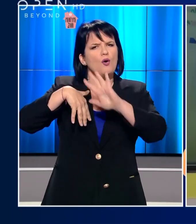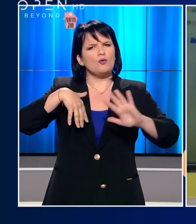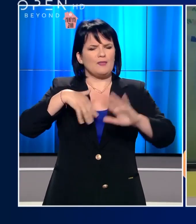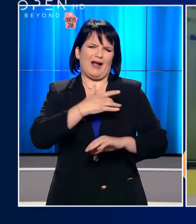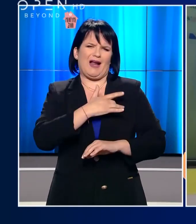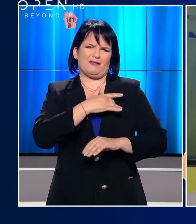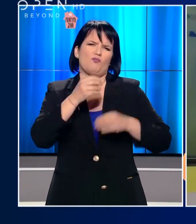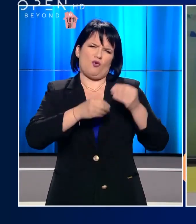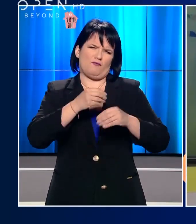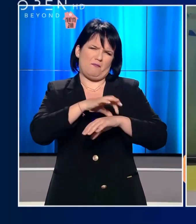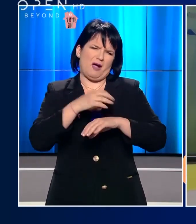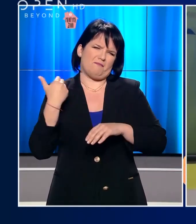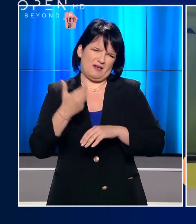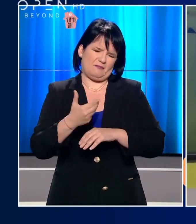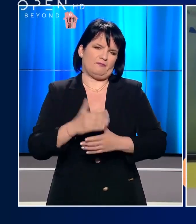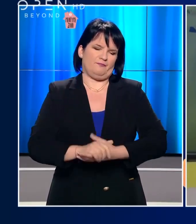καρδιακό νόσημα.